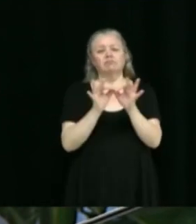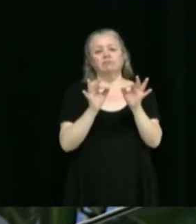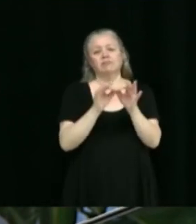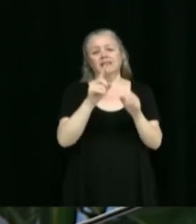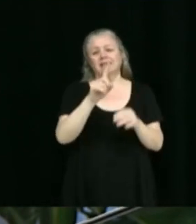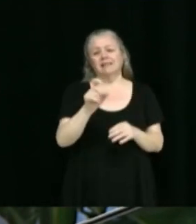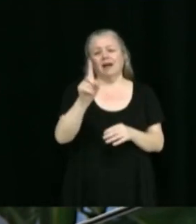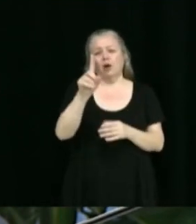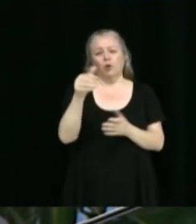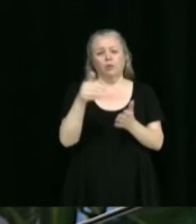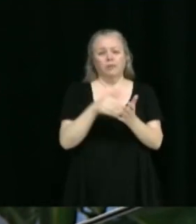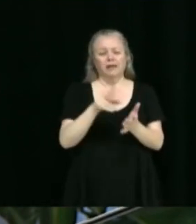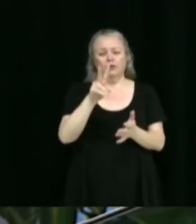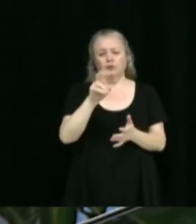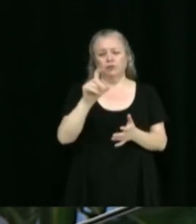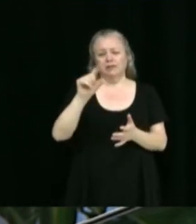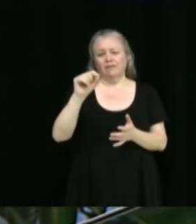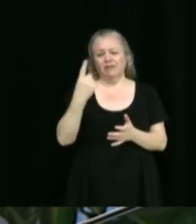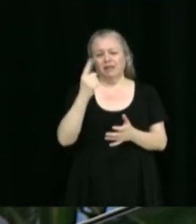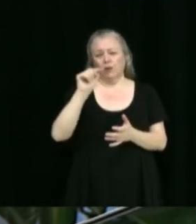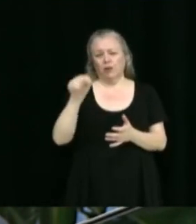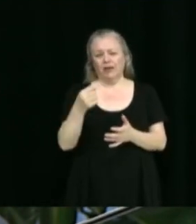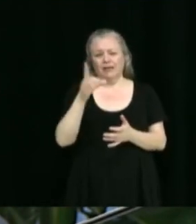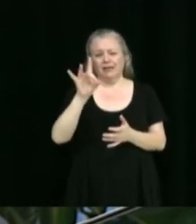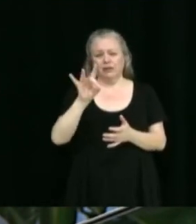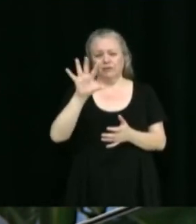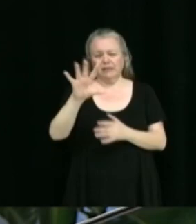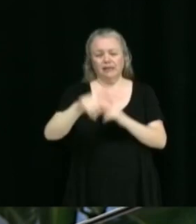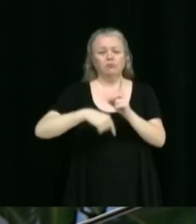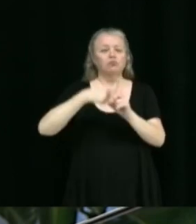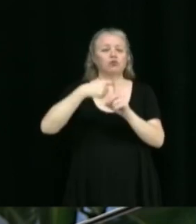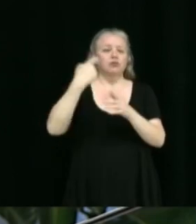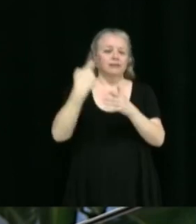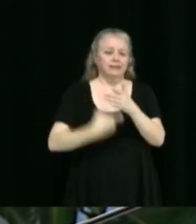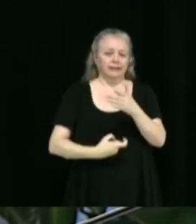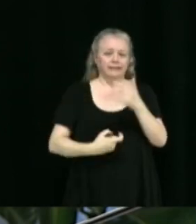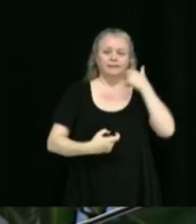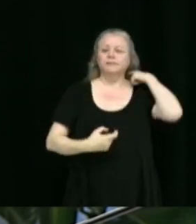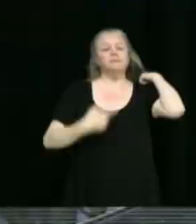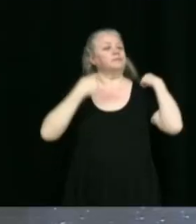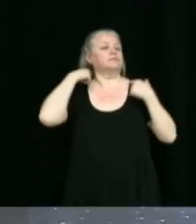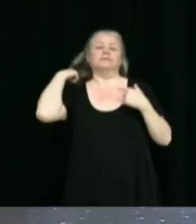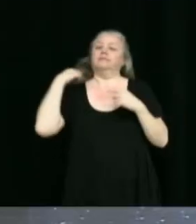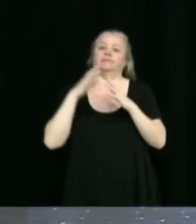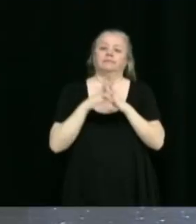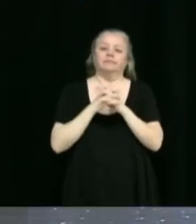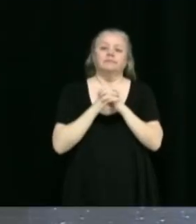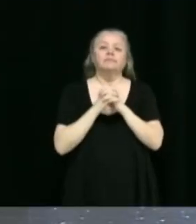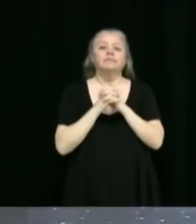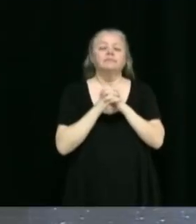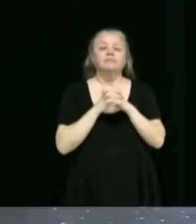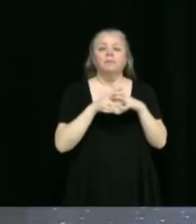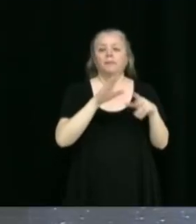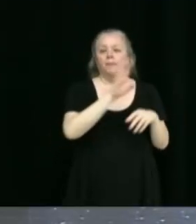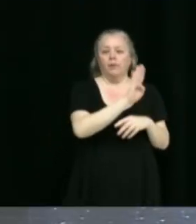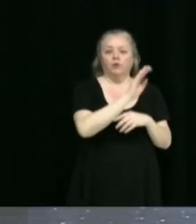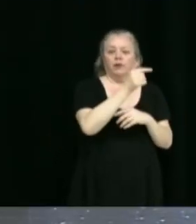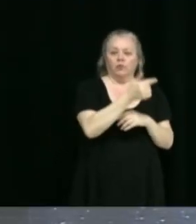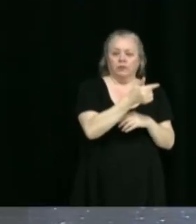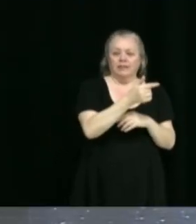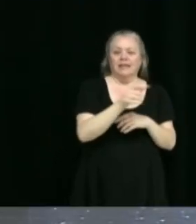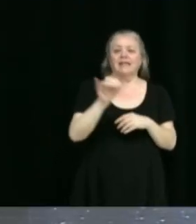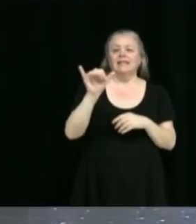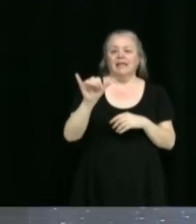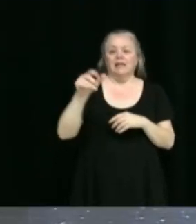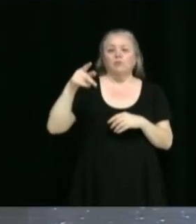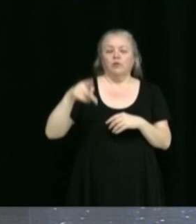de 101 221,85, taxe non incluse. Parfait. Benoît Gauthier, Yannick